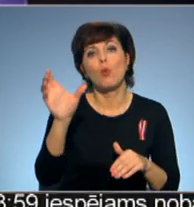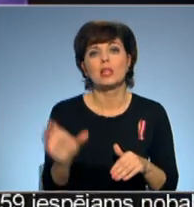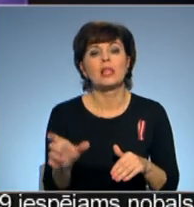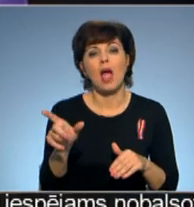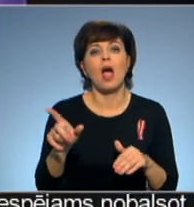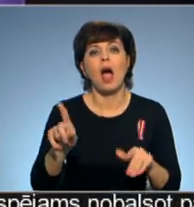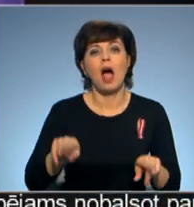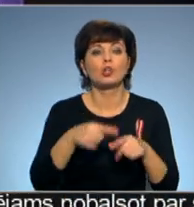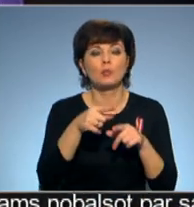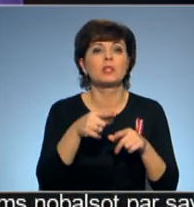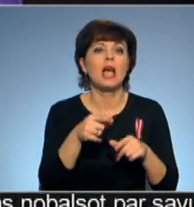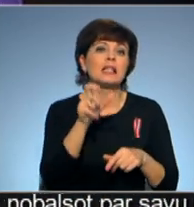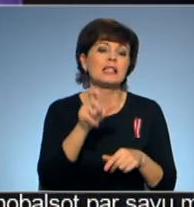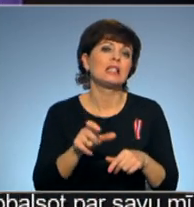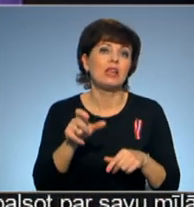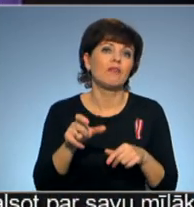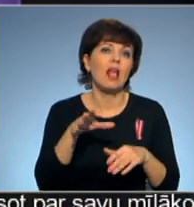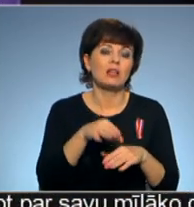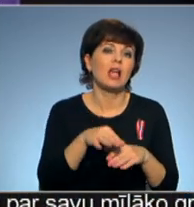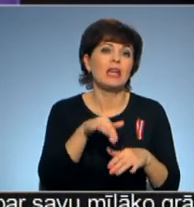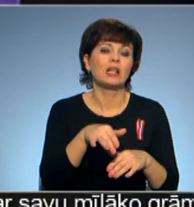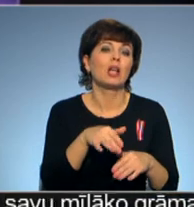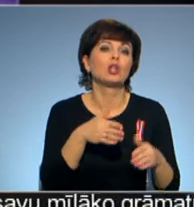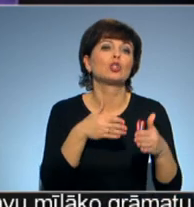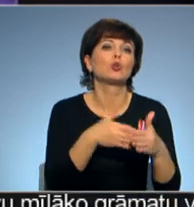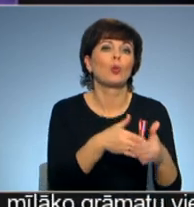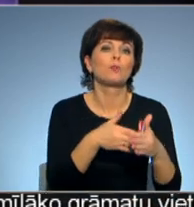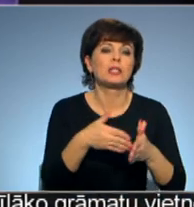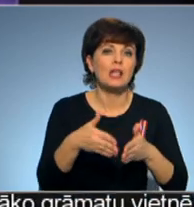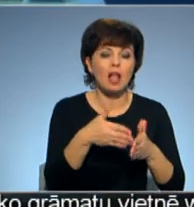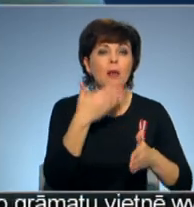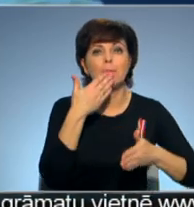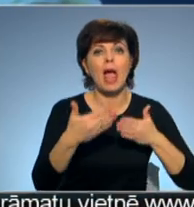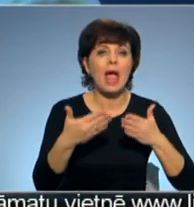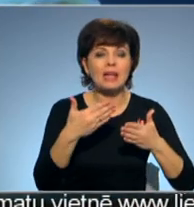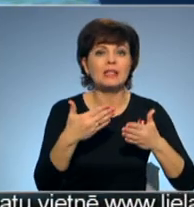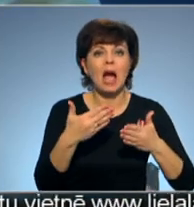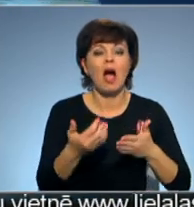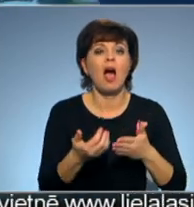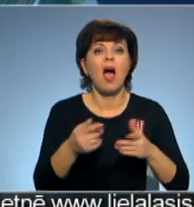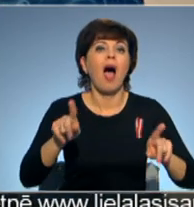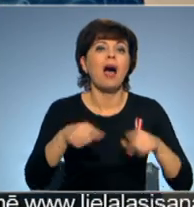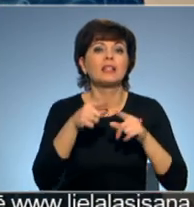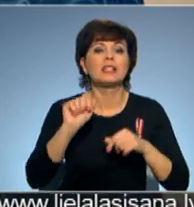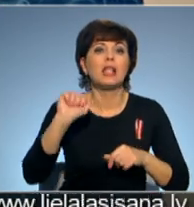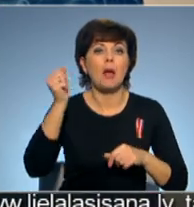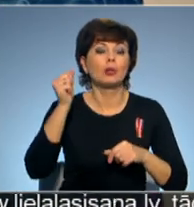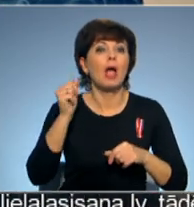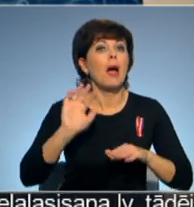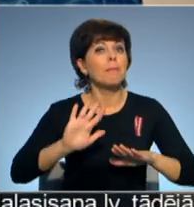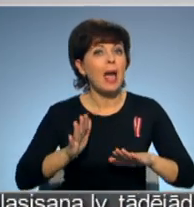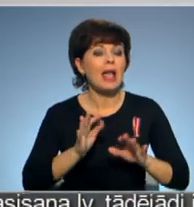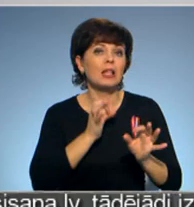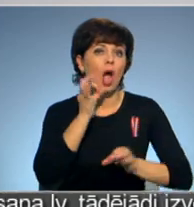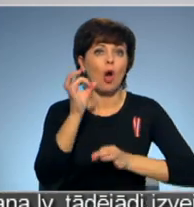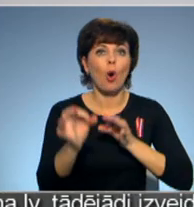Jo mūsu civilizācija ir iegājis kaut kādā strupceļā, kurā viņi mēģina attīstīties tehnokrātas. Bet kosmosā faktiski tā